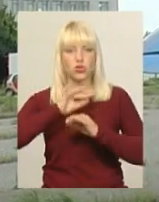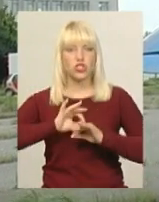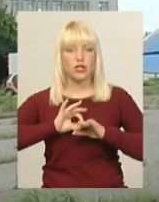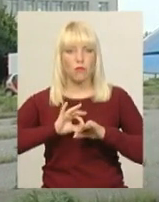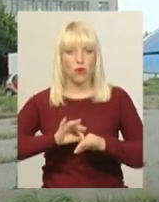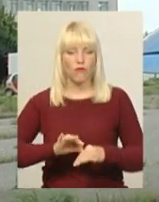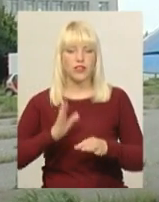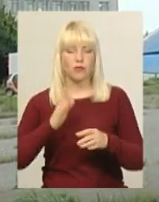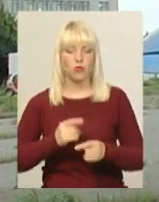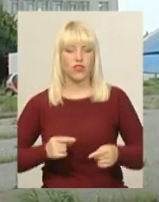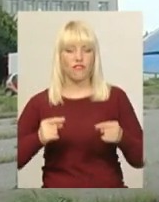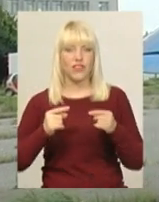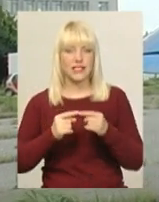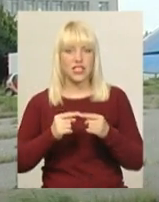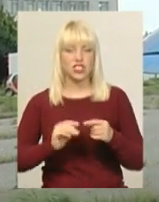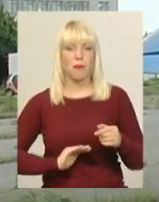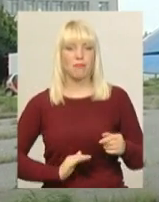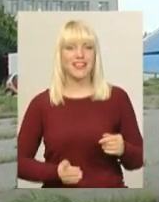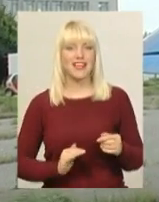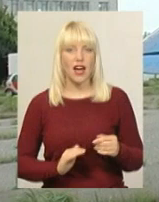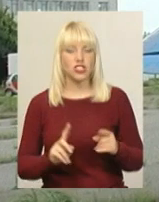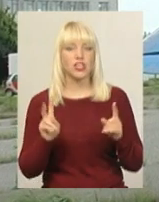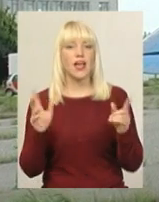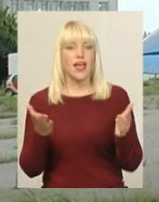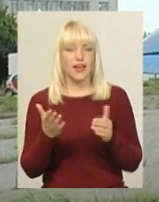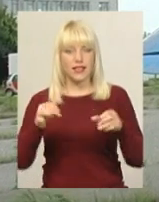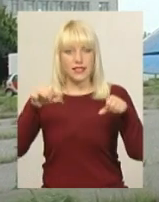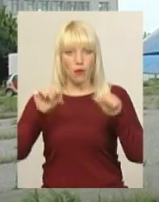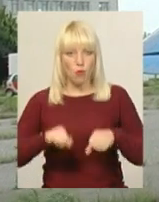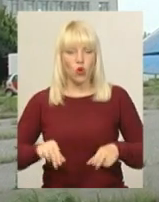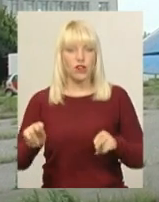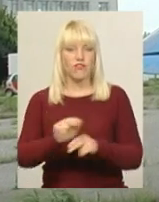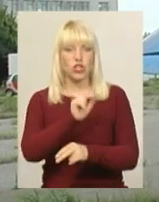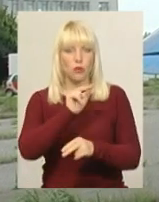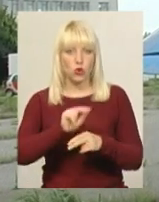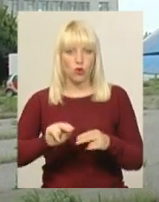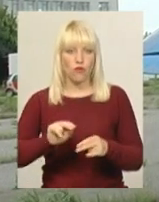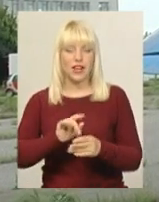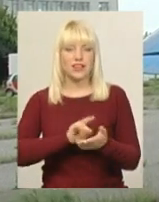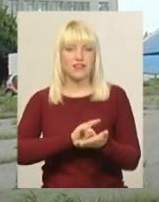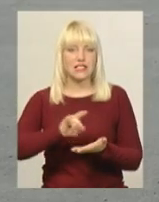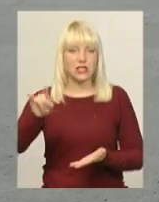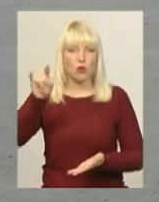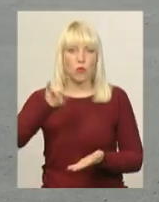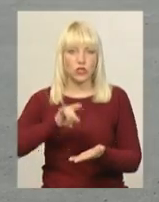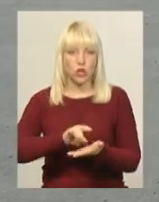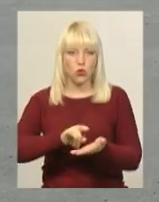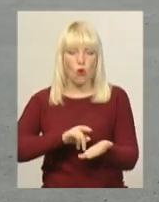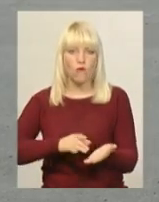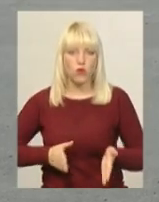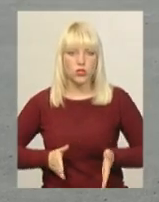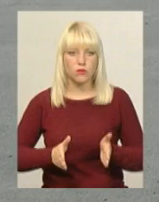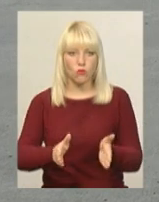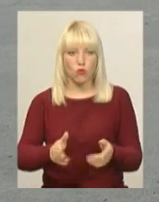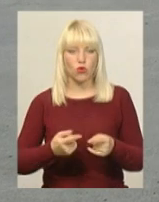буде визначений підрядчик, який зможе відремонтувати нам злітно-посадкову смугу. Заявлена вартість